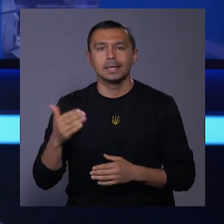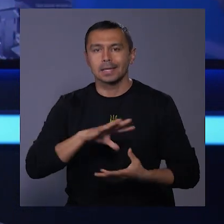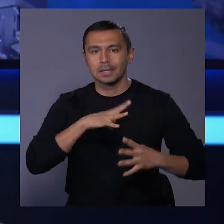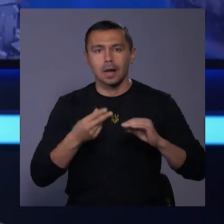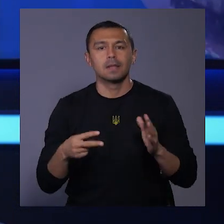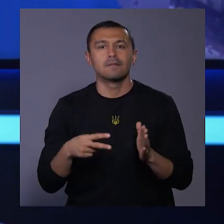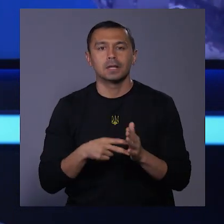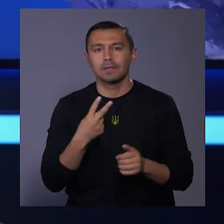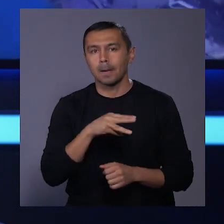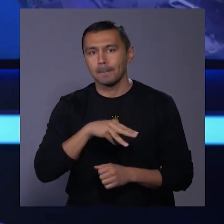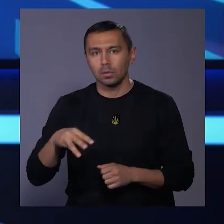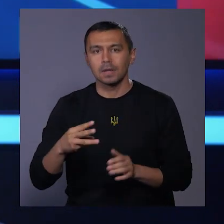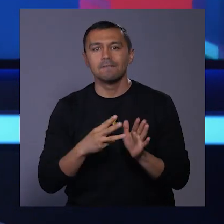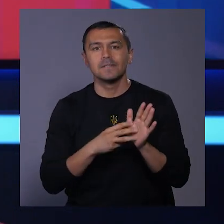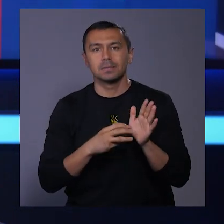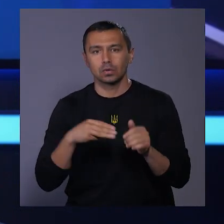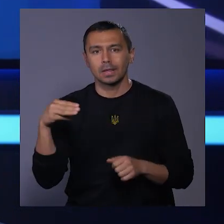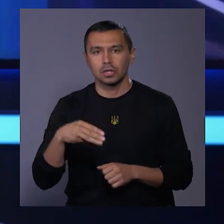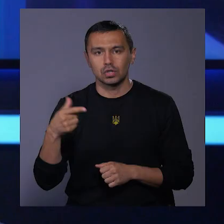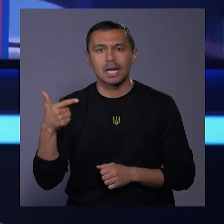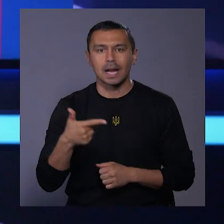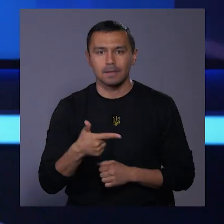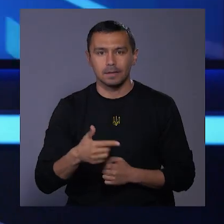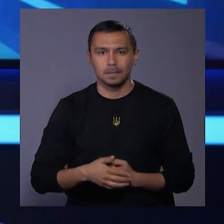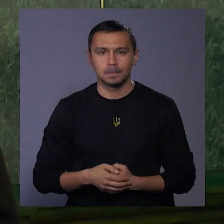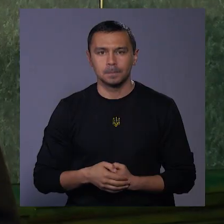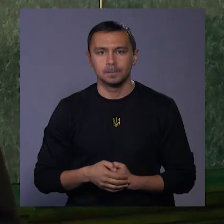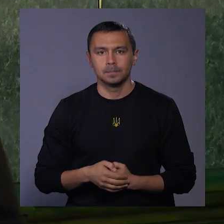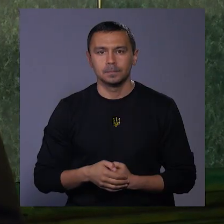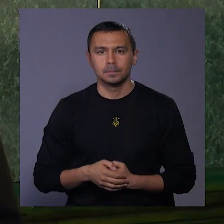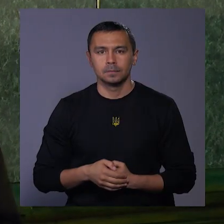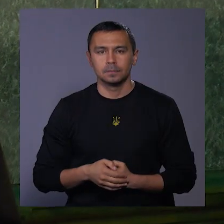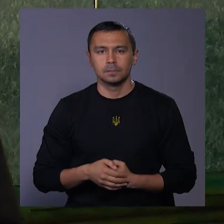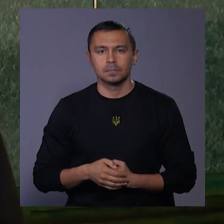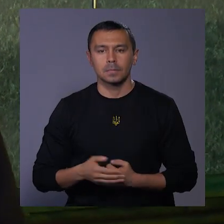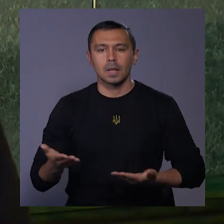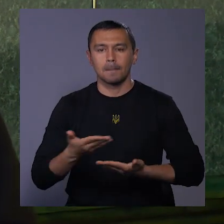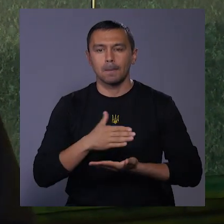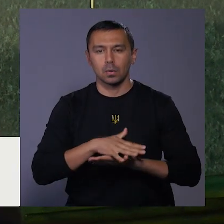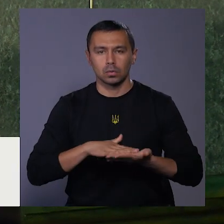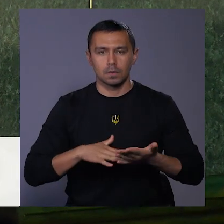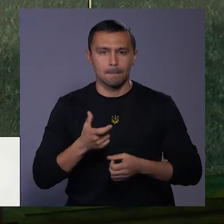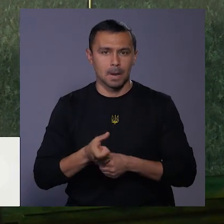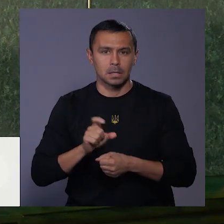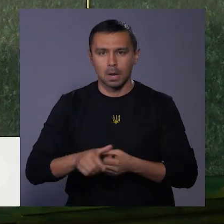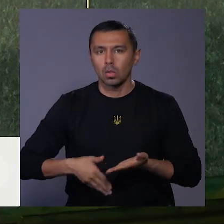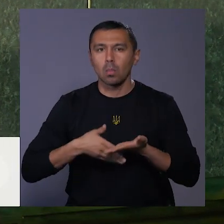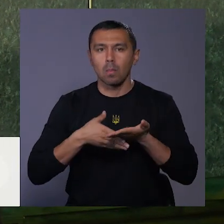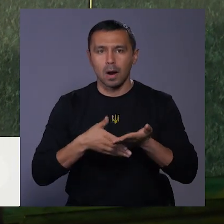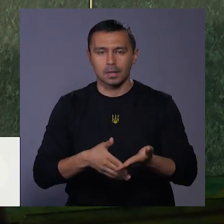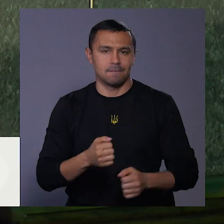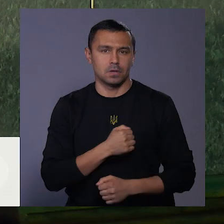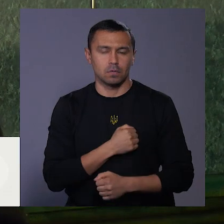загальна вартість – 2 мільйона 800 тисяч гривень. Ми продовжуємо максимально допомагати